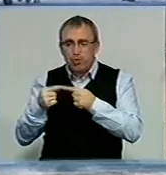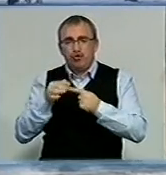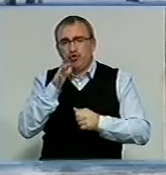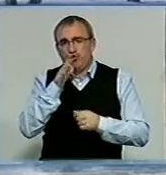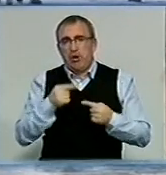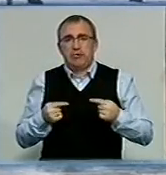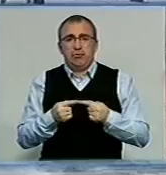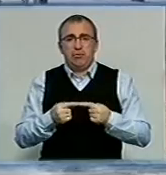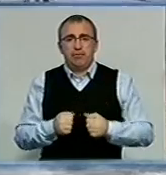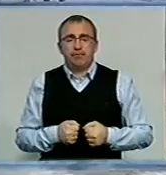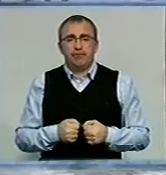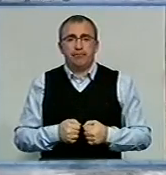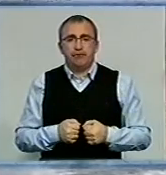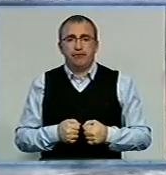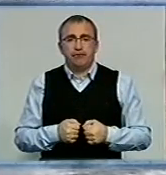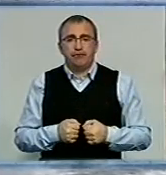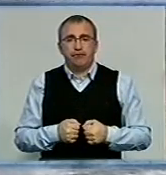Олександр Катарюша, Ілля Зіленкін, День за днем.